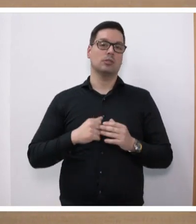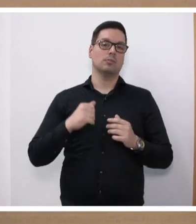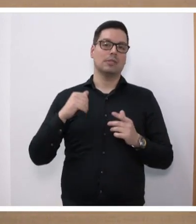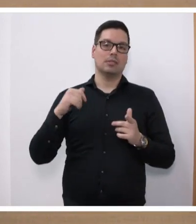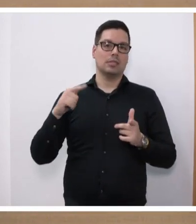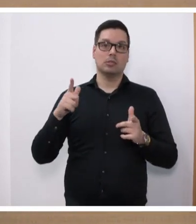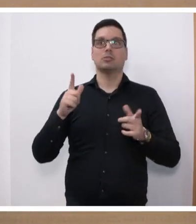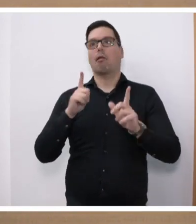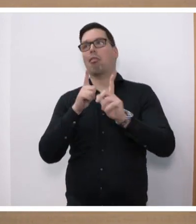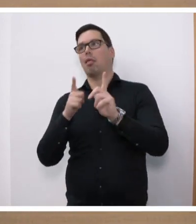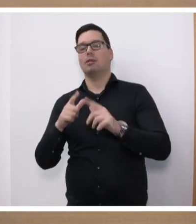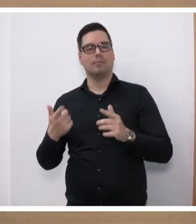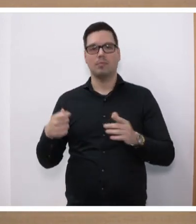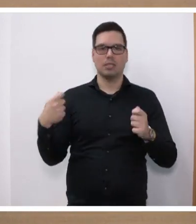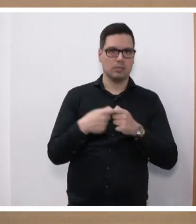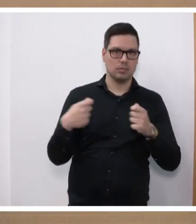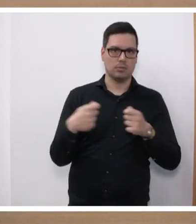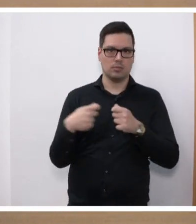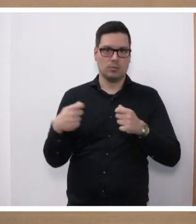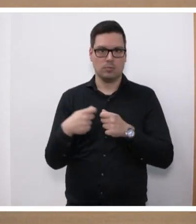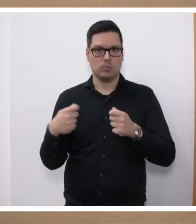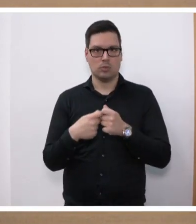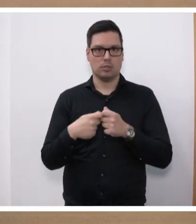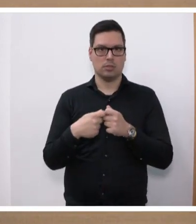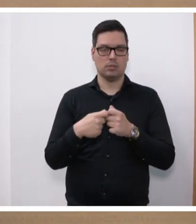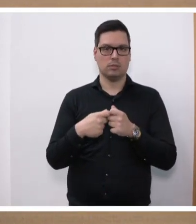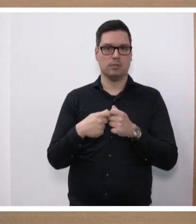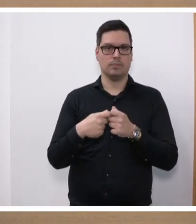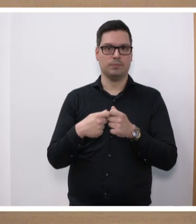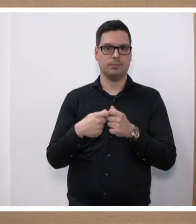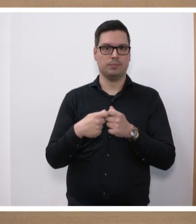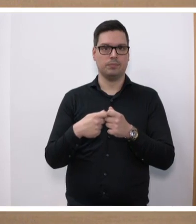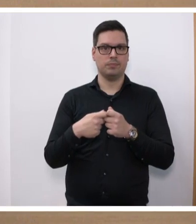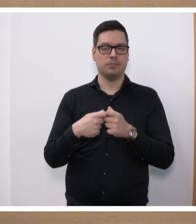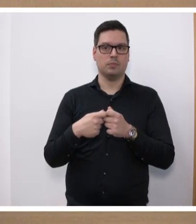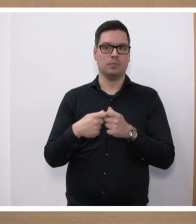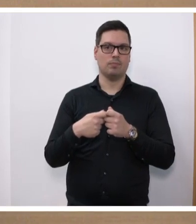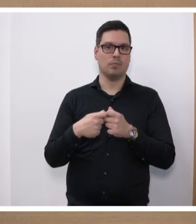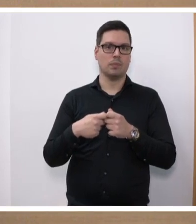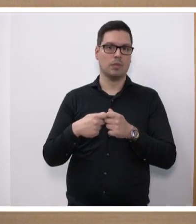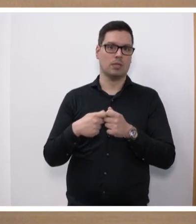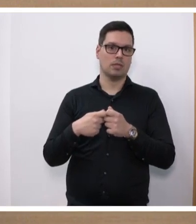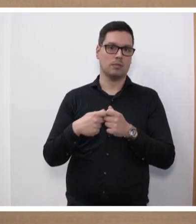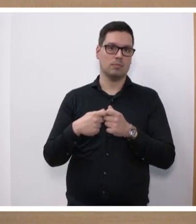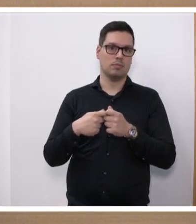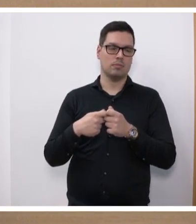Wir diskutieren gerade mit dem Bund den Anschluss an das Wasserstoffnetz Deutschlands, auch unserer H2-Retti